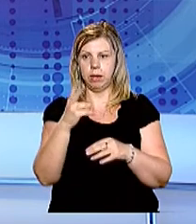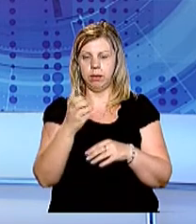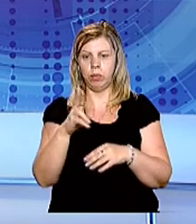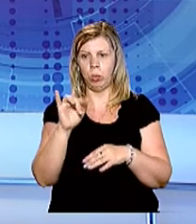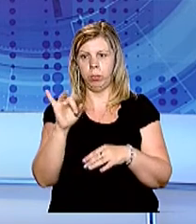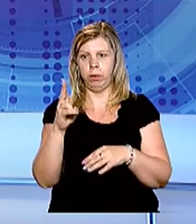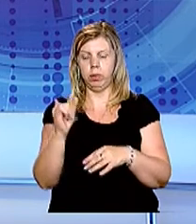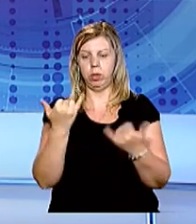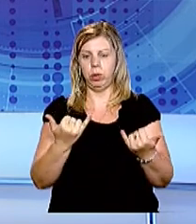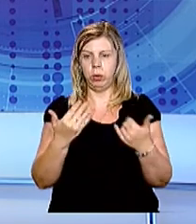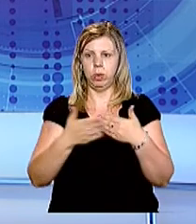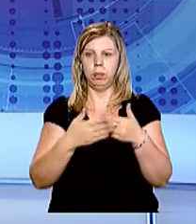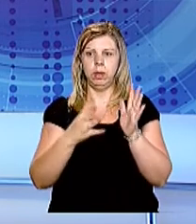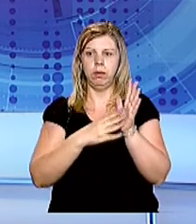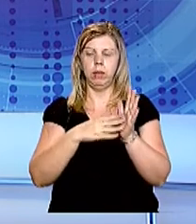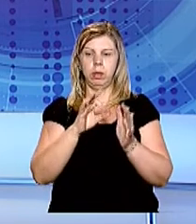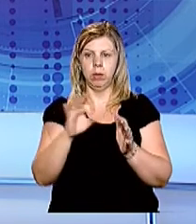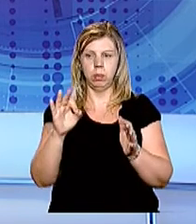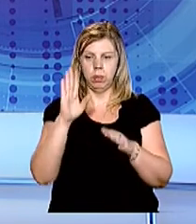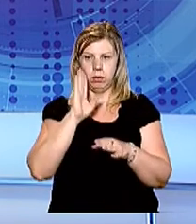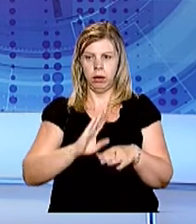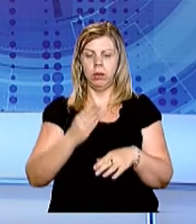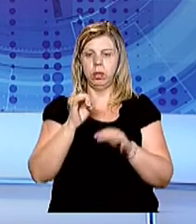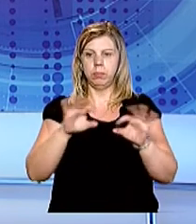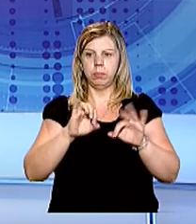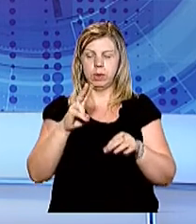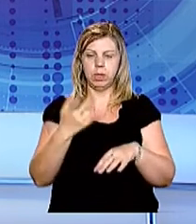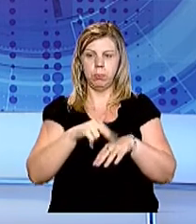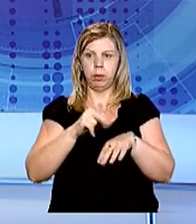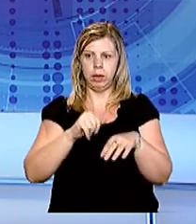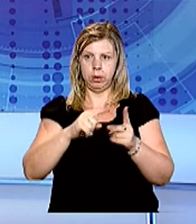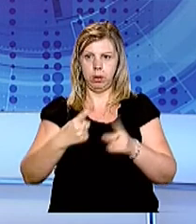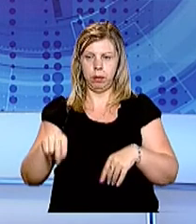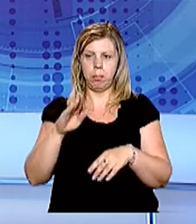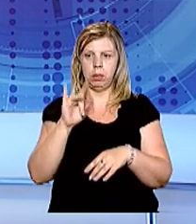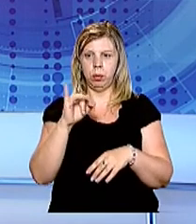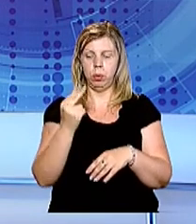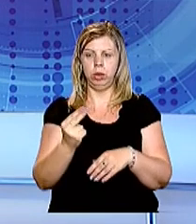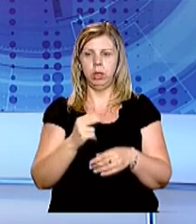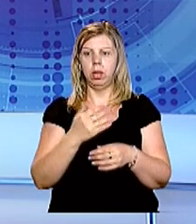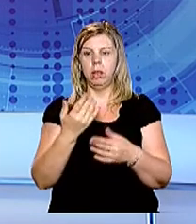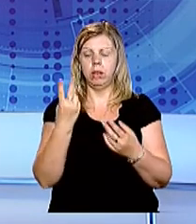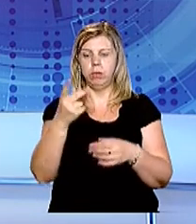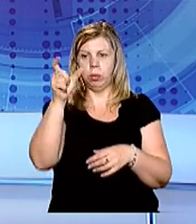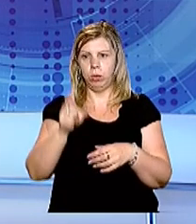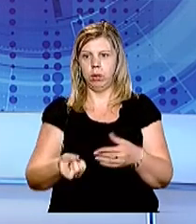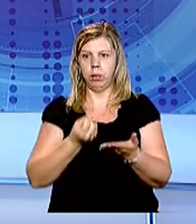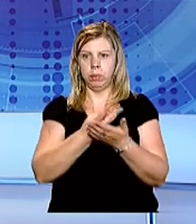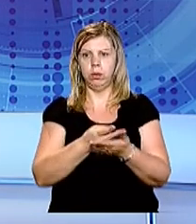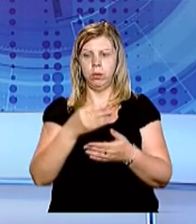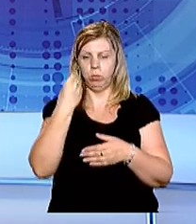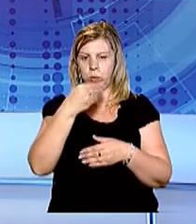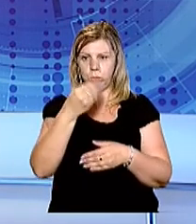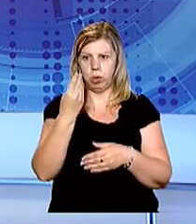та Дубрівка. Сьогодні близько 9-ї години. Розповіла речниця Нацполіції Закарпаття Єнеса Монзулич Іванова. Двох людей доставили до